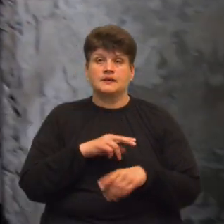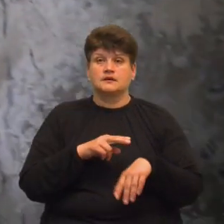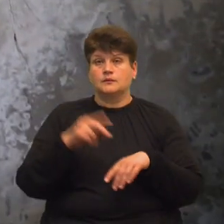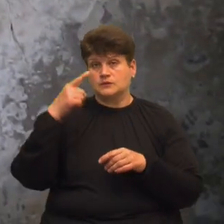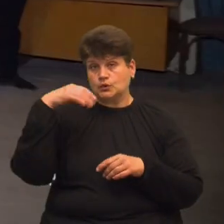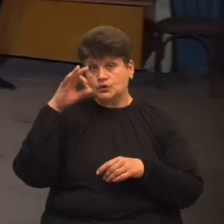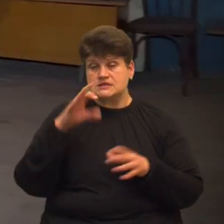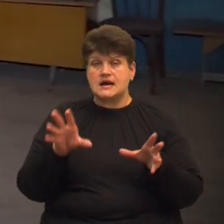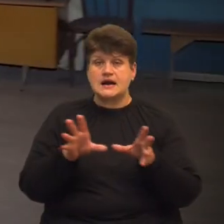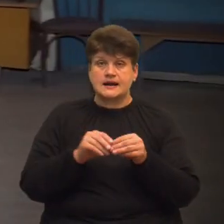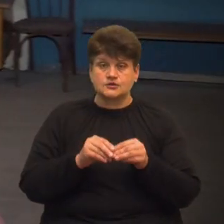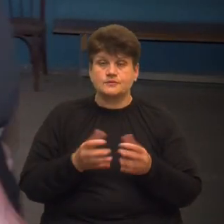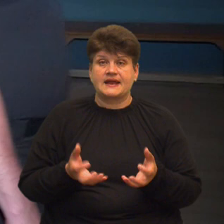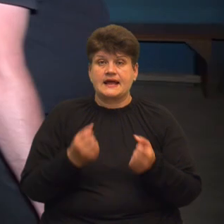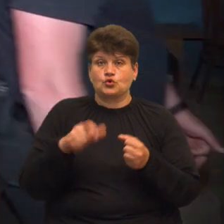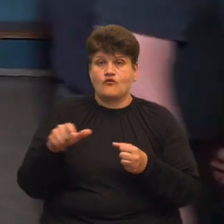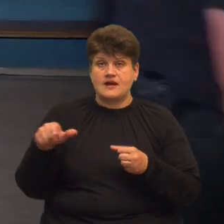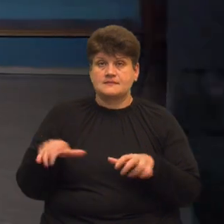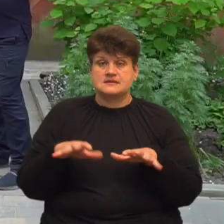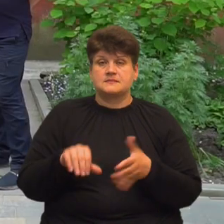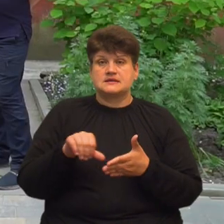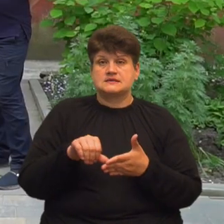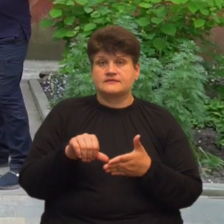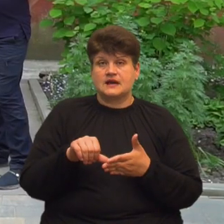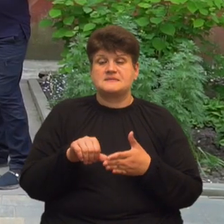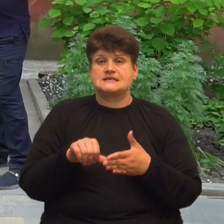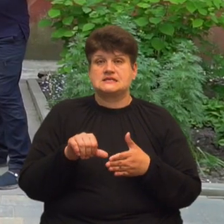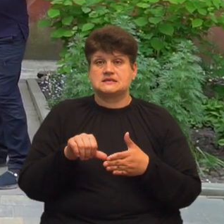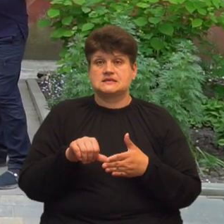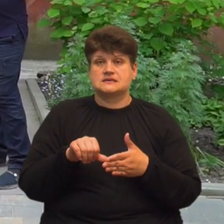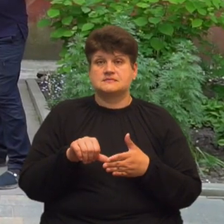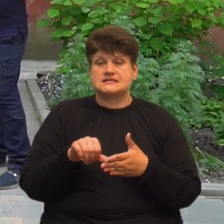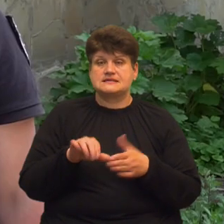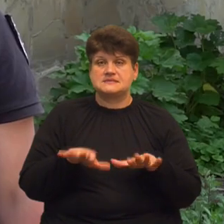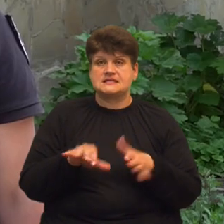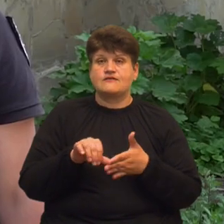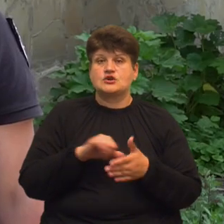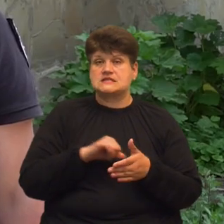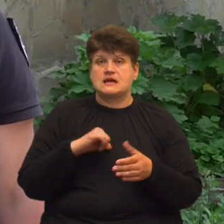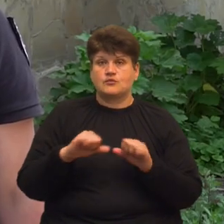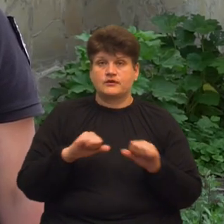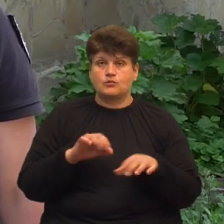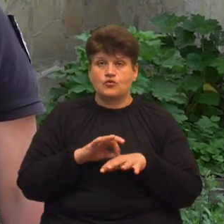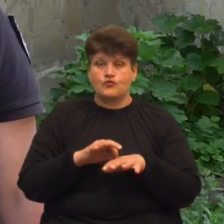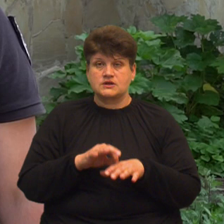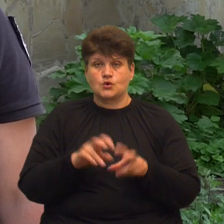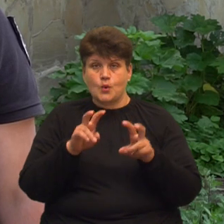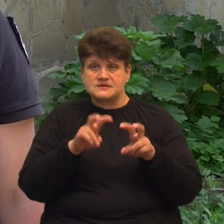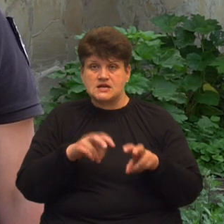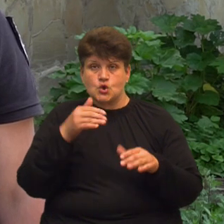з рятувальниками та представниками місцевого самоврядування перевіряють укриття. Проводиться обстеження всередині приміщення,